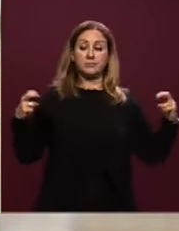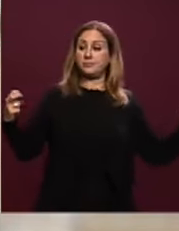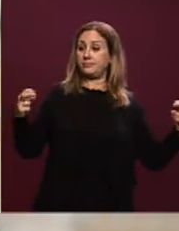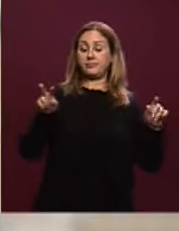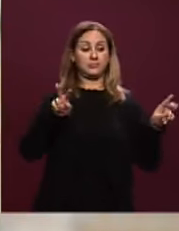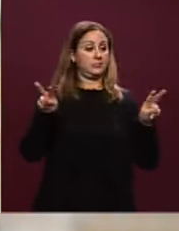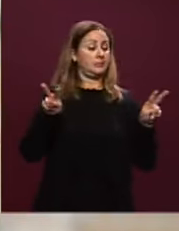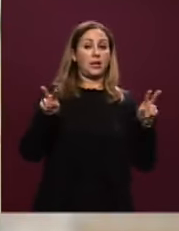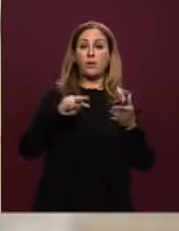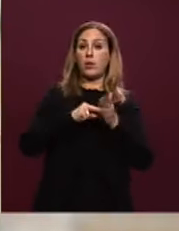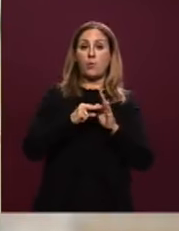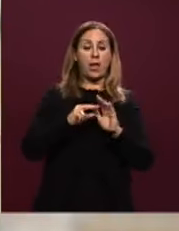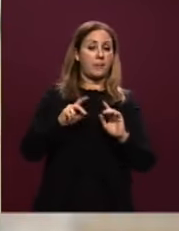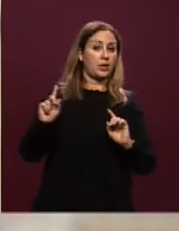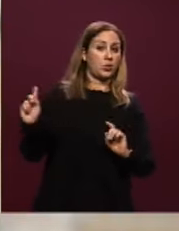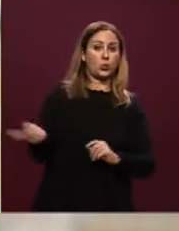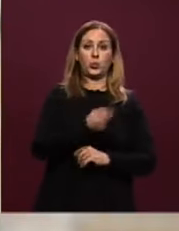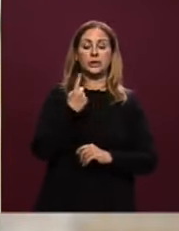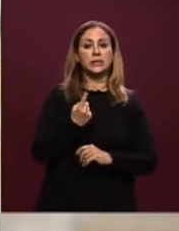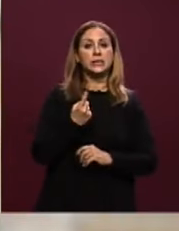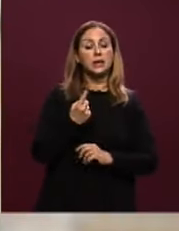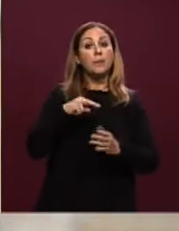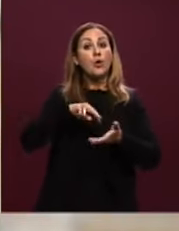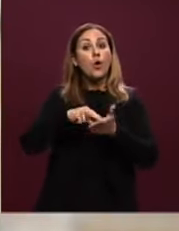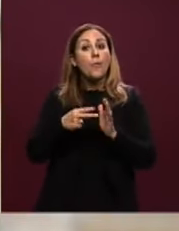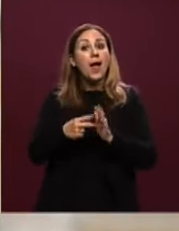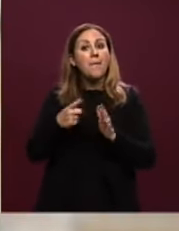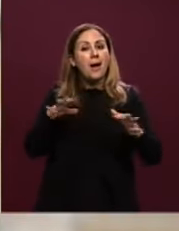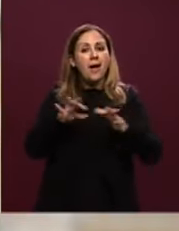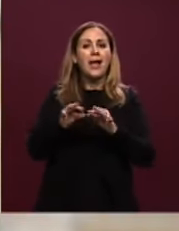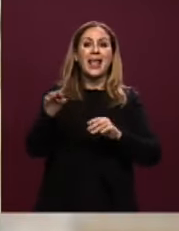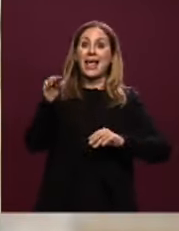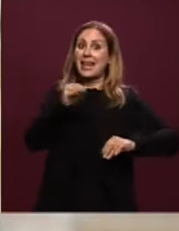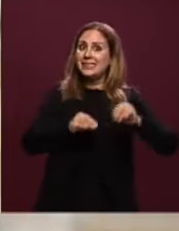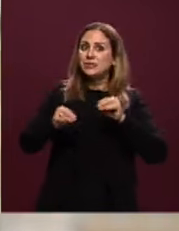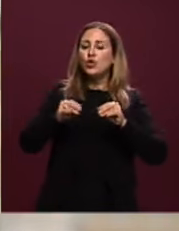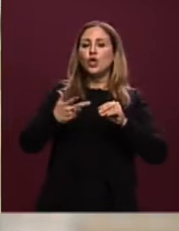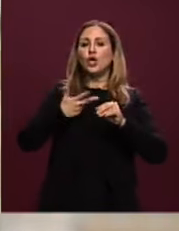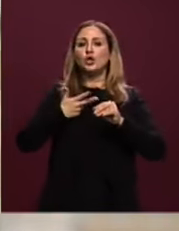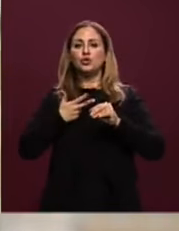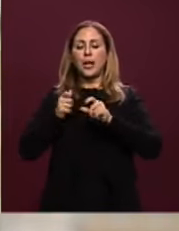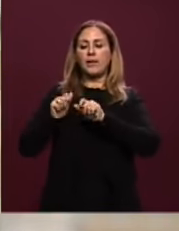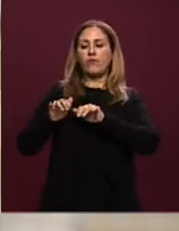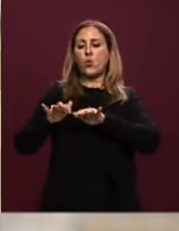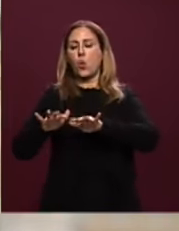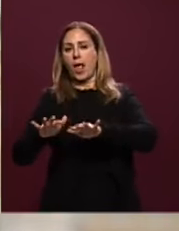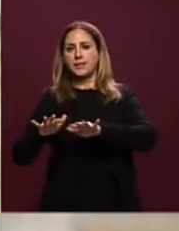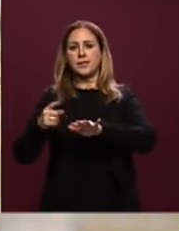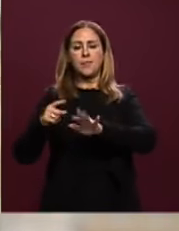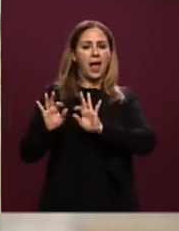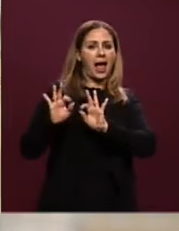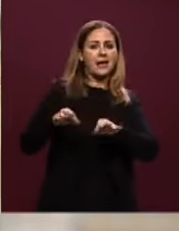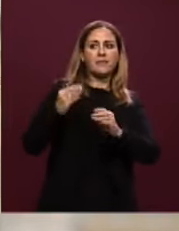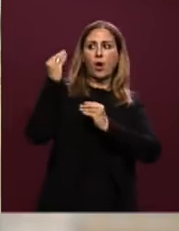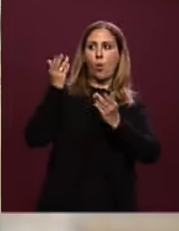Ed è un problema rispetto alle elezioni che si tengono e alle infiltrazioni che condizionano l'opinione pubblica.